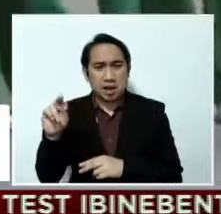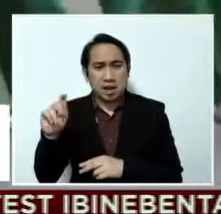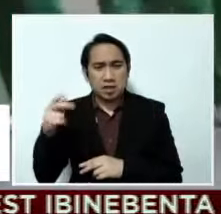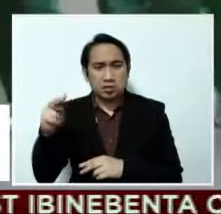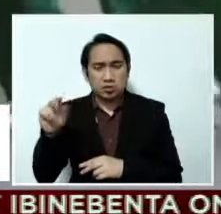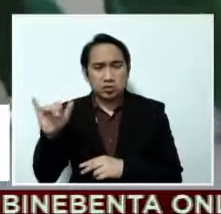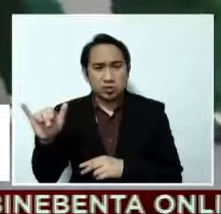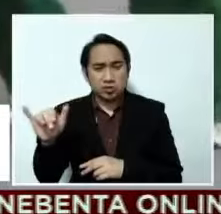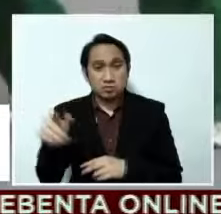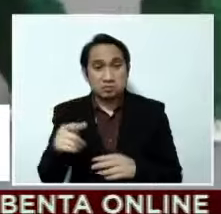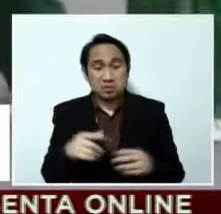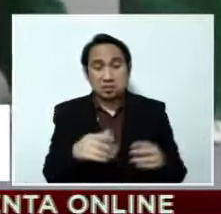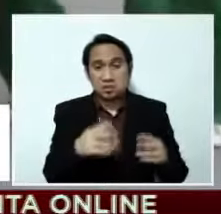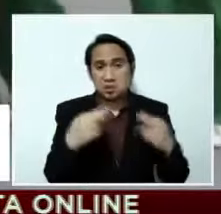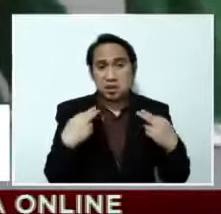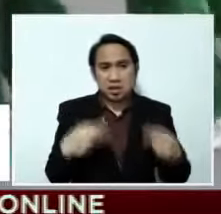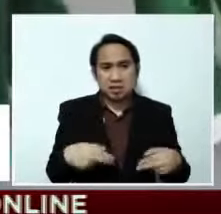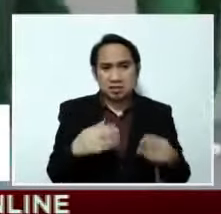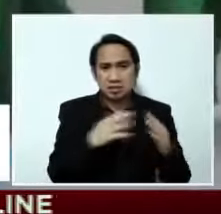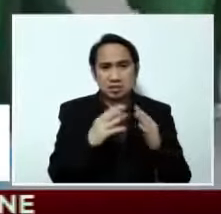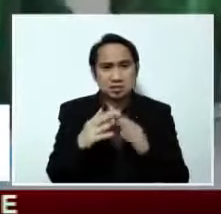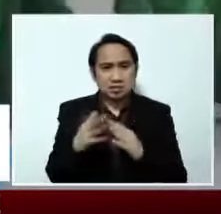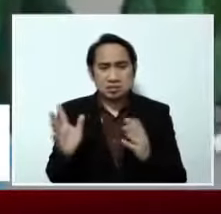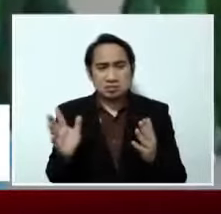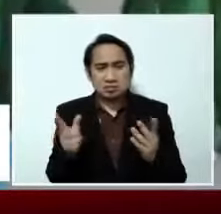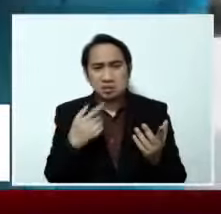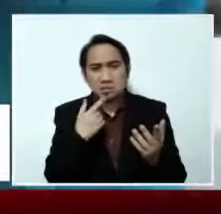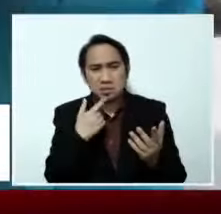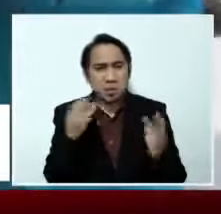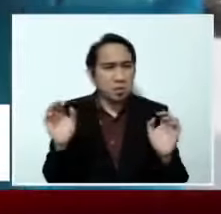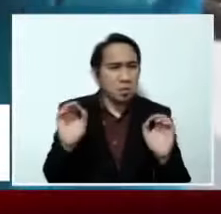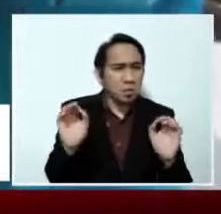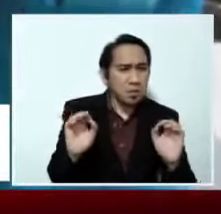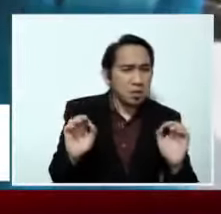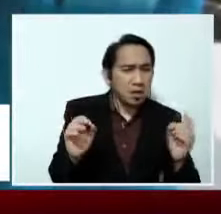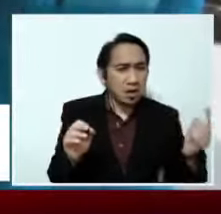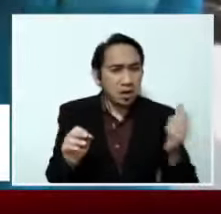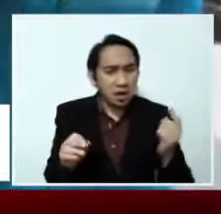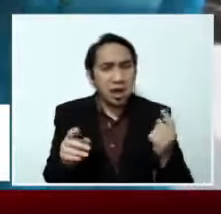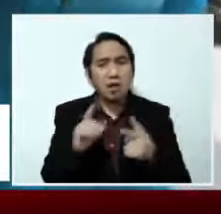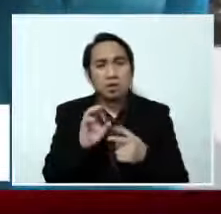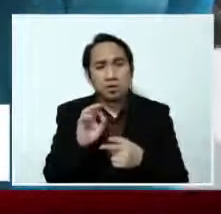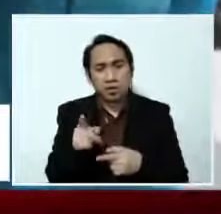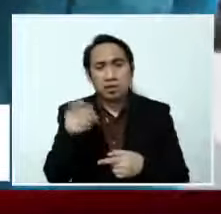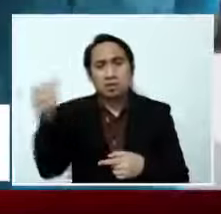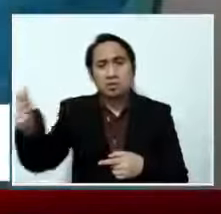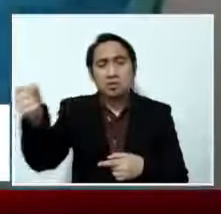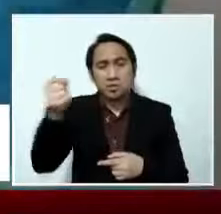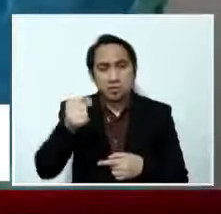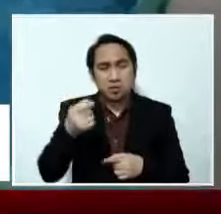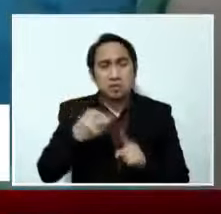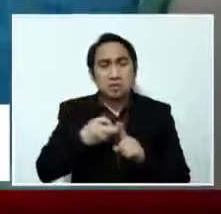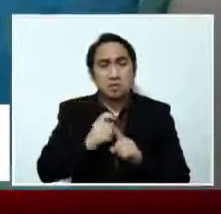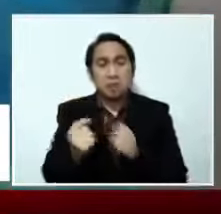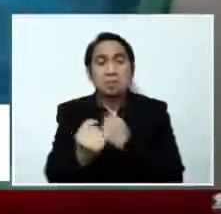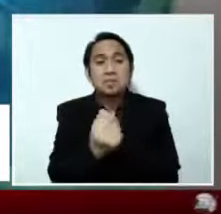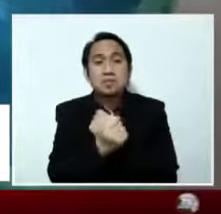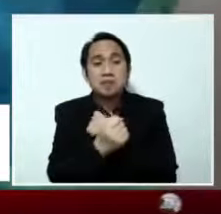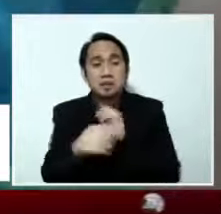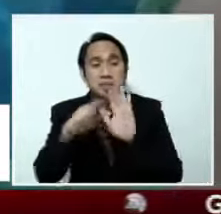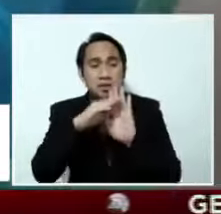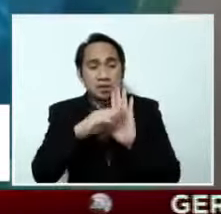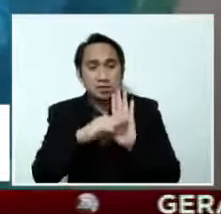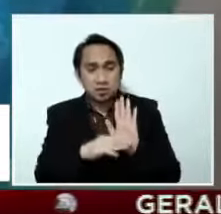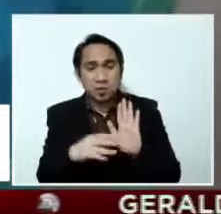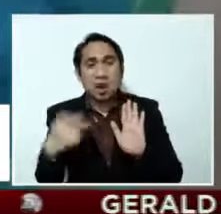ng City Health Office, wala na kasing dumarating na health worker para magpabakuna, kaya kumuha sila mula sa quick substitution list kung saan na roon ang